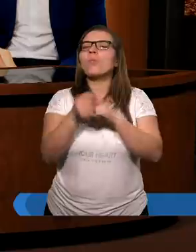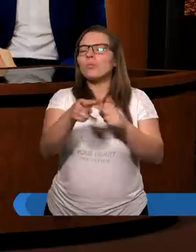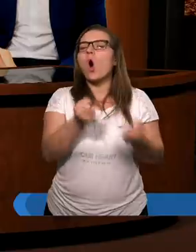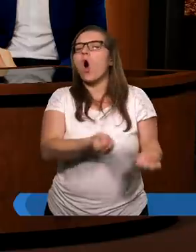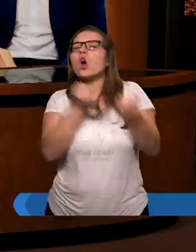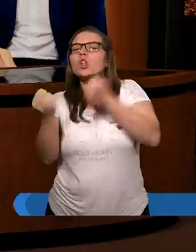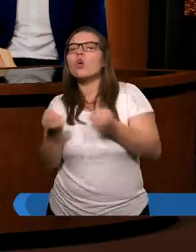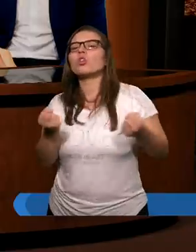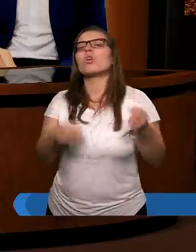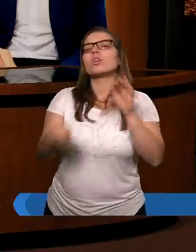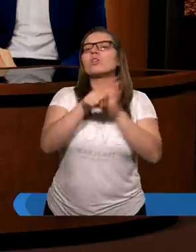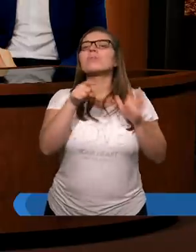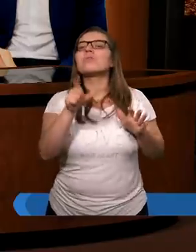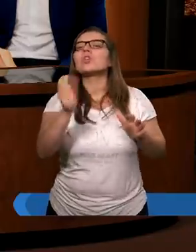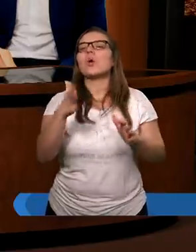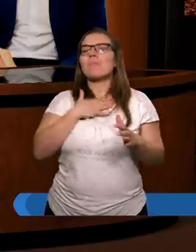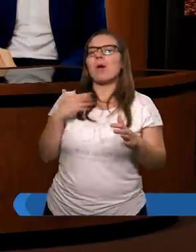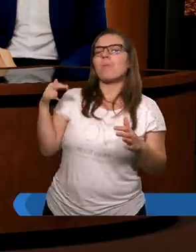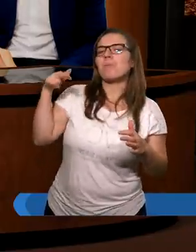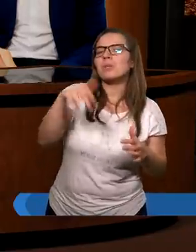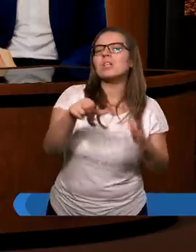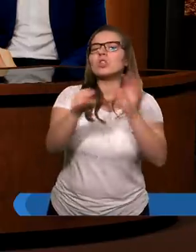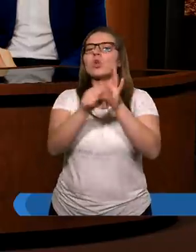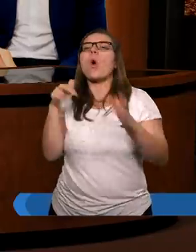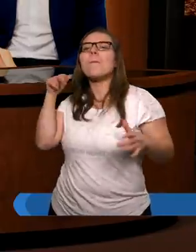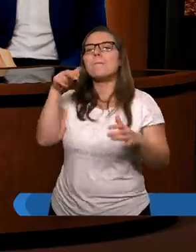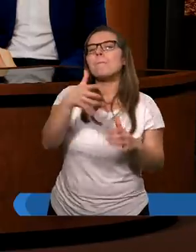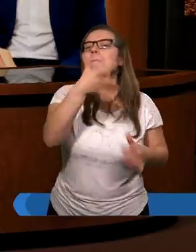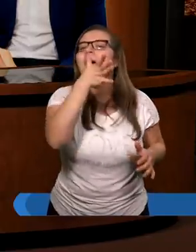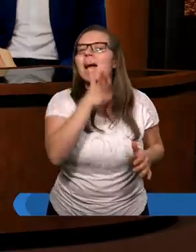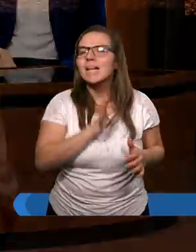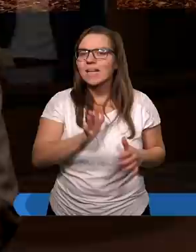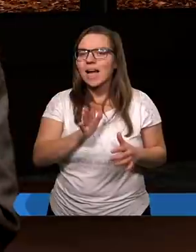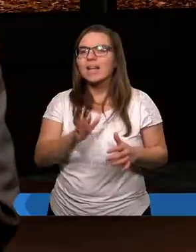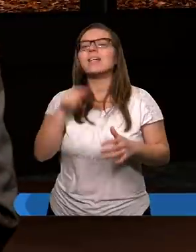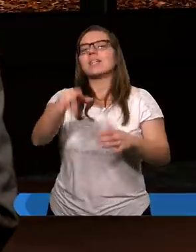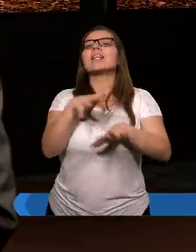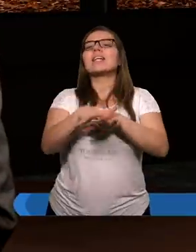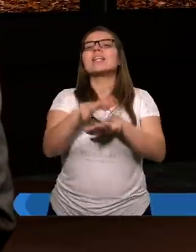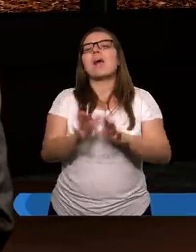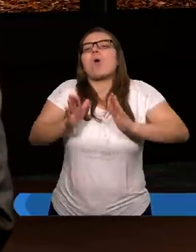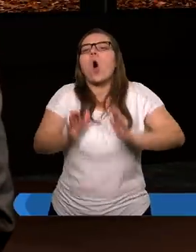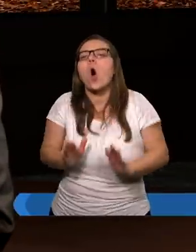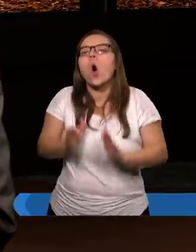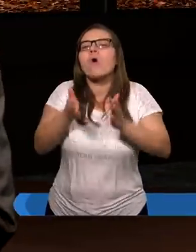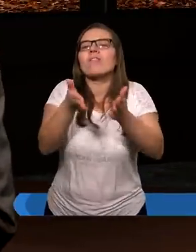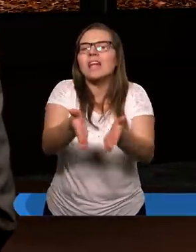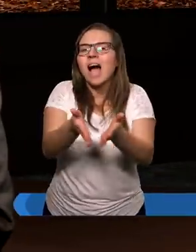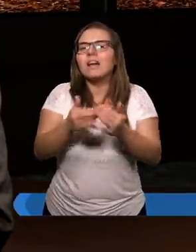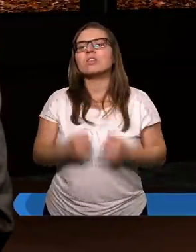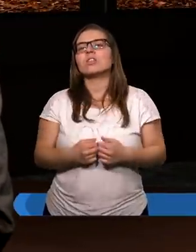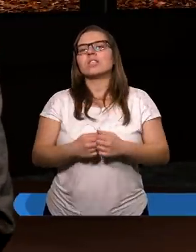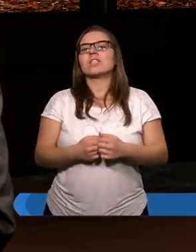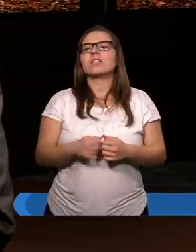się do tego, co miało przyjść, do przyjścia Mesjasza. Cały system ofiarniczy i